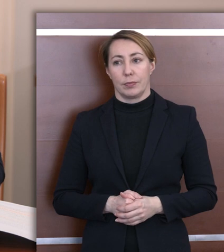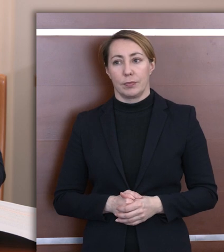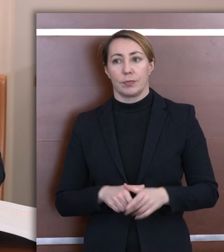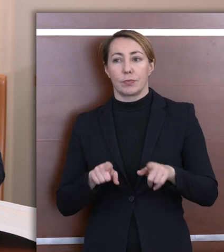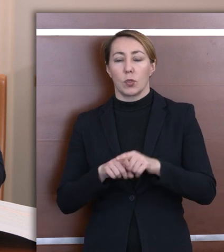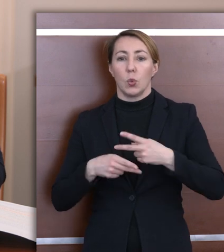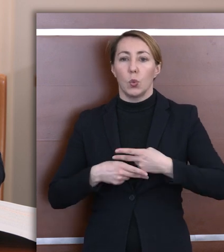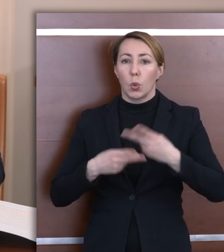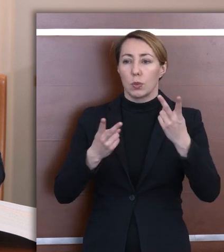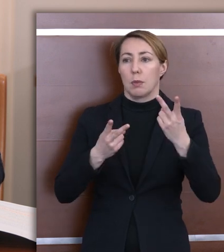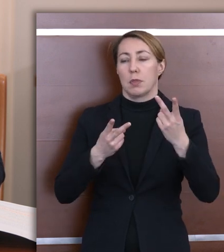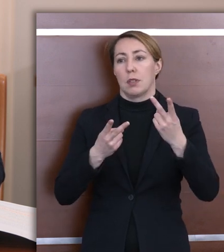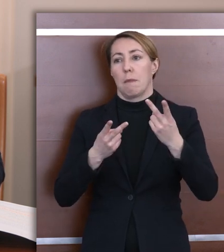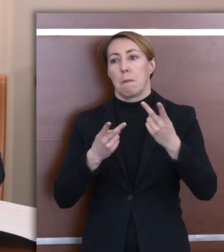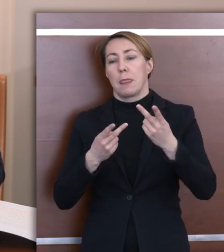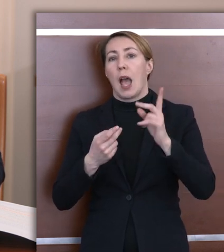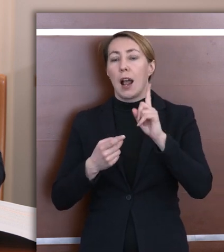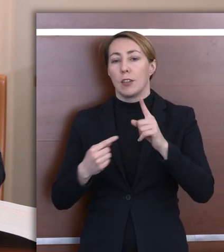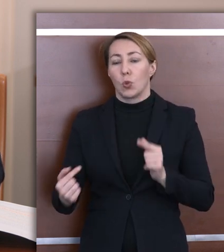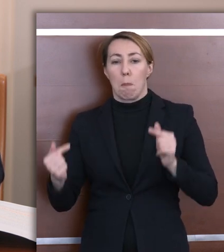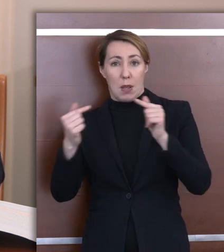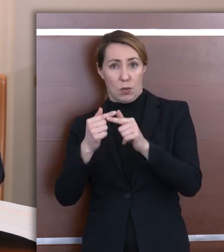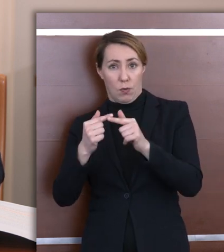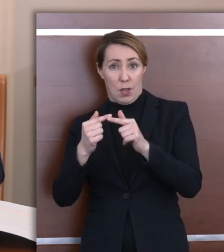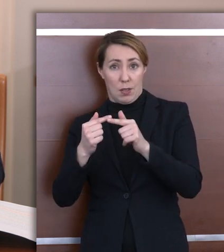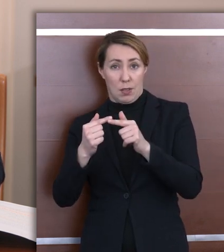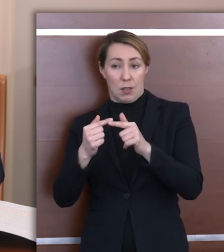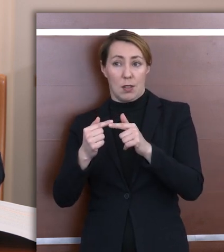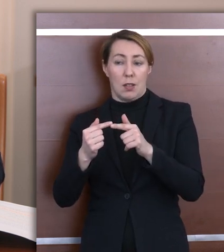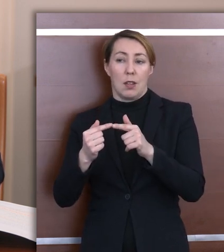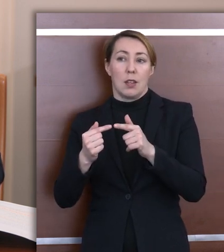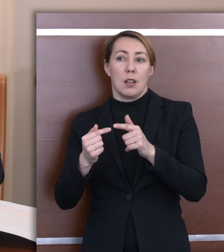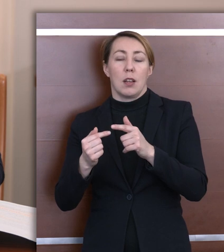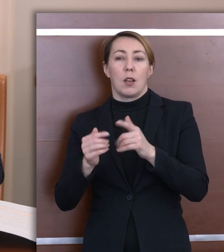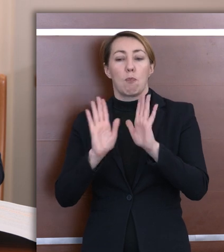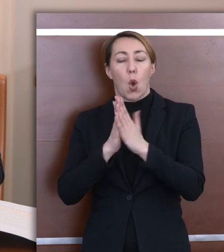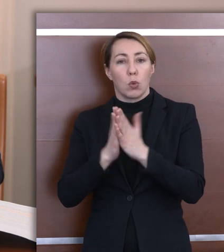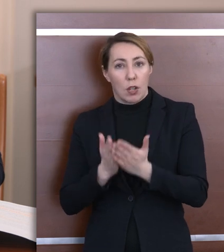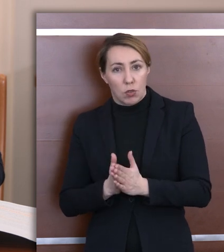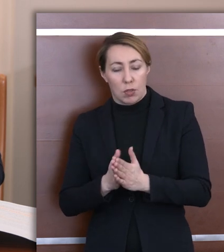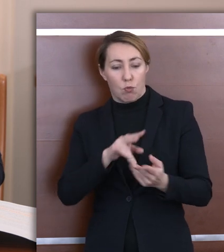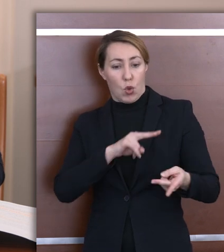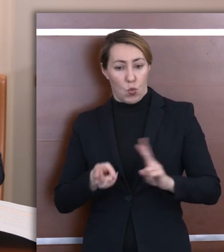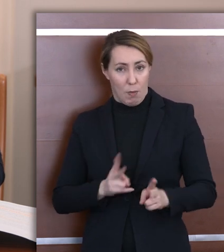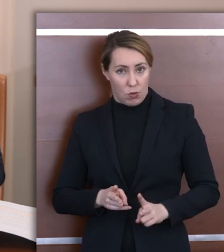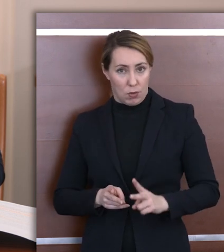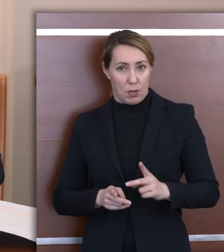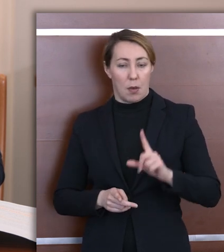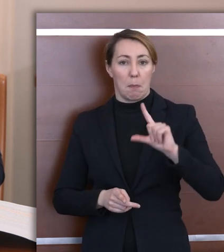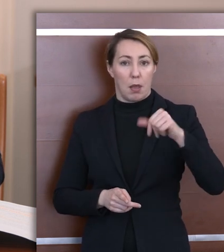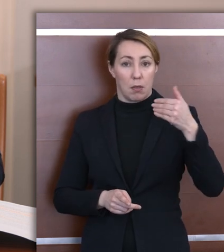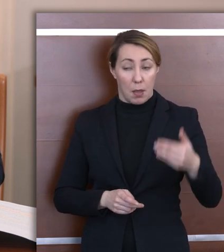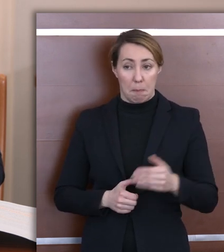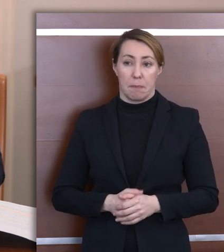Udostępnienie kolejnych, ale już dostosowanych do faktycznych potrzeb niesłyszących uczniów podręczników przetłumaczonych na polski